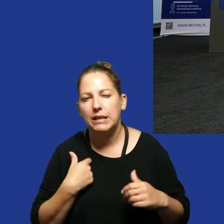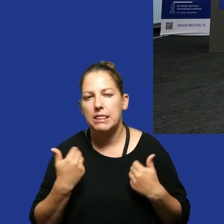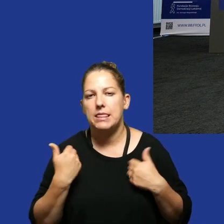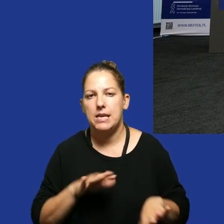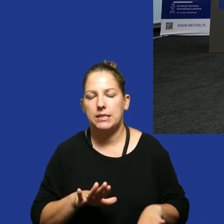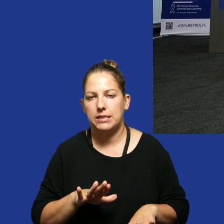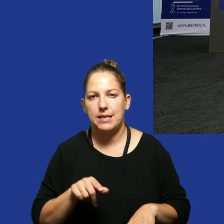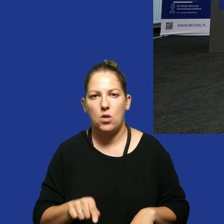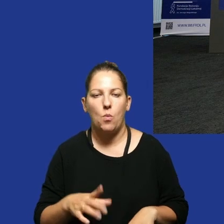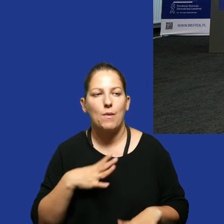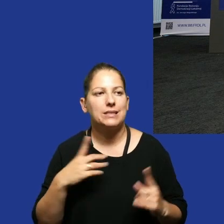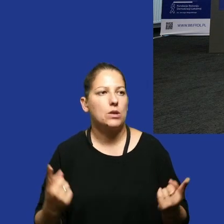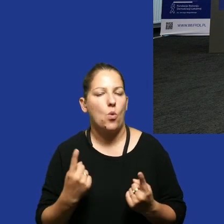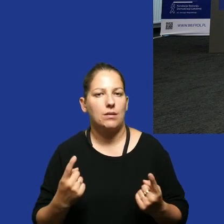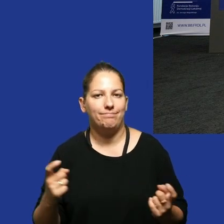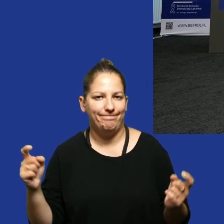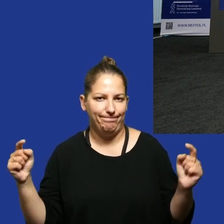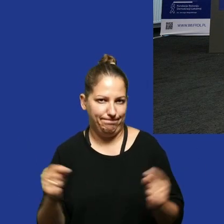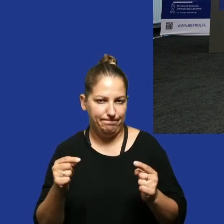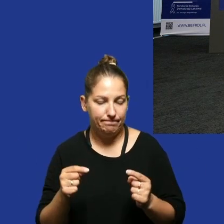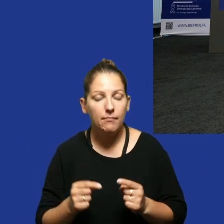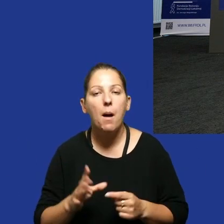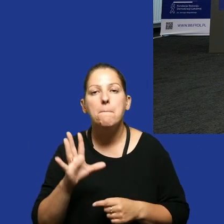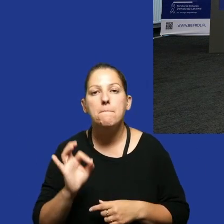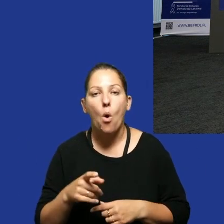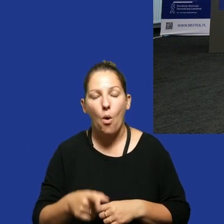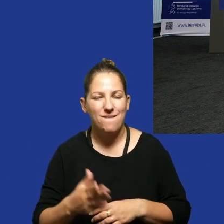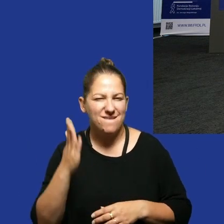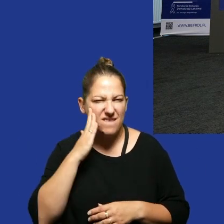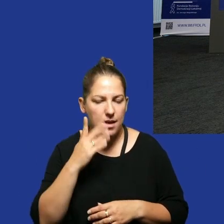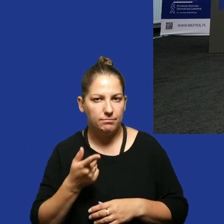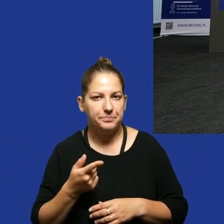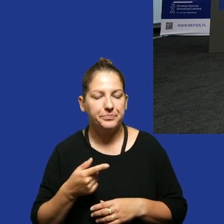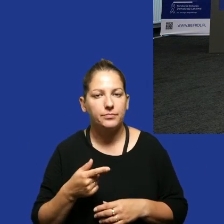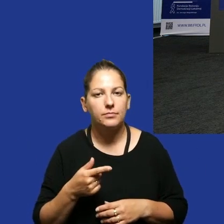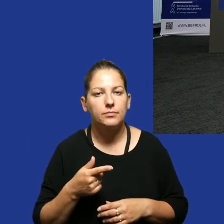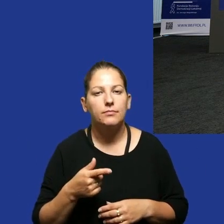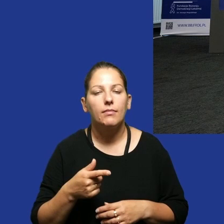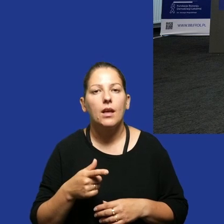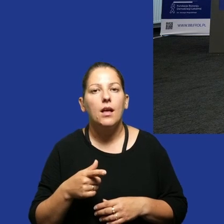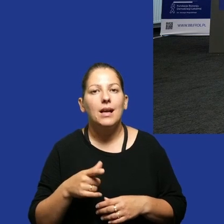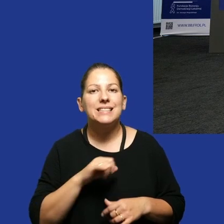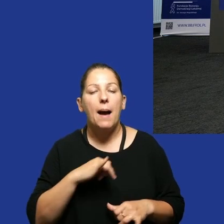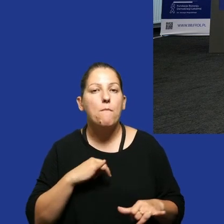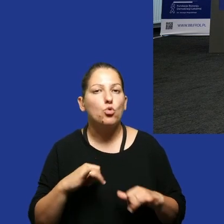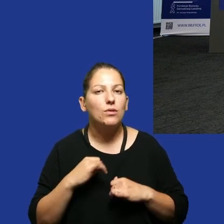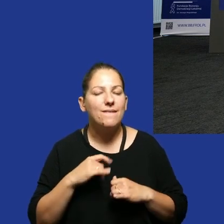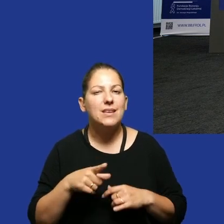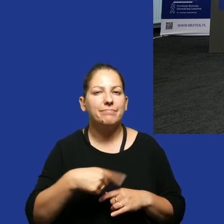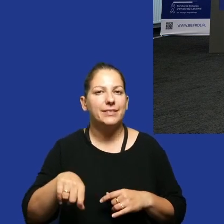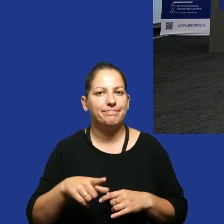chciała, żeby tu była sytuacja opozycyjna, bo doskonale zdaję sobie sprawę, że jako samorządowcy